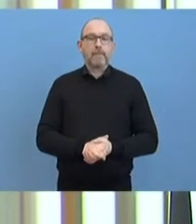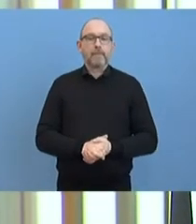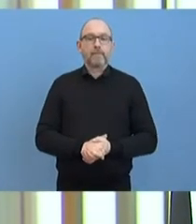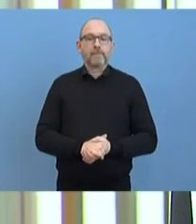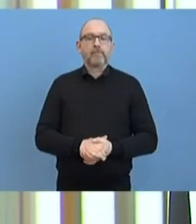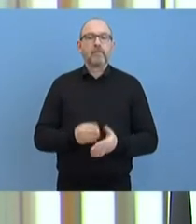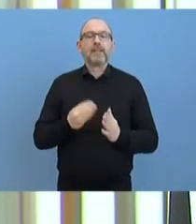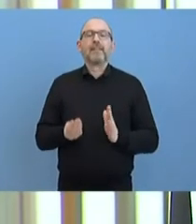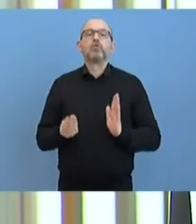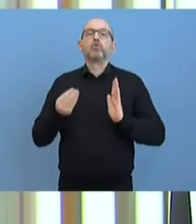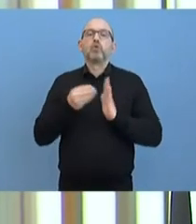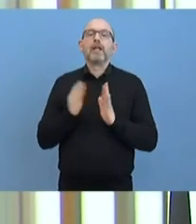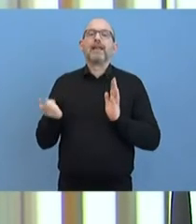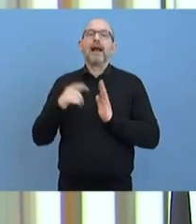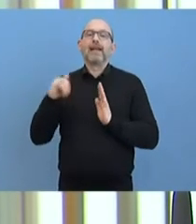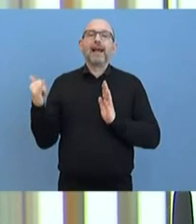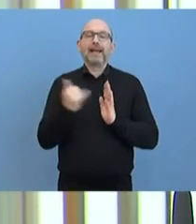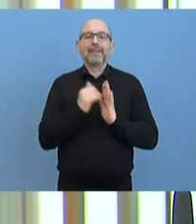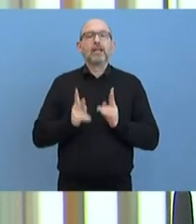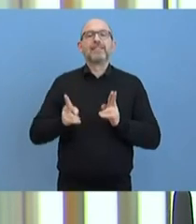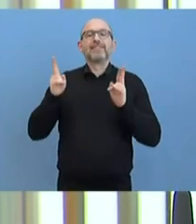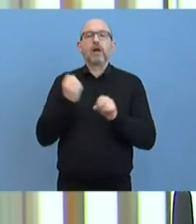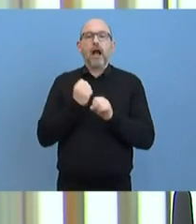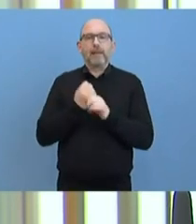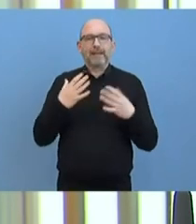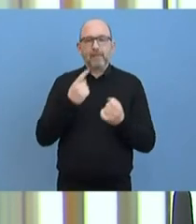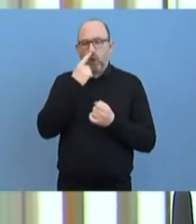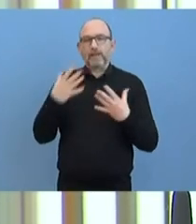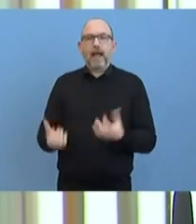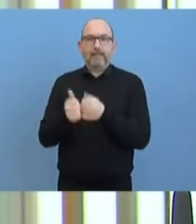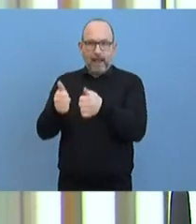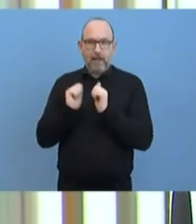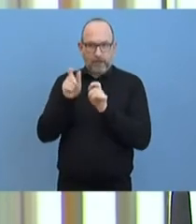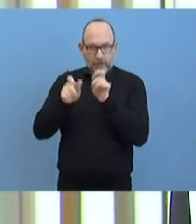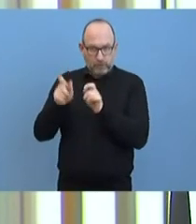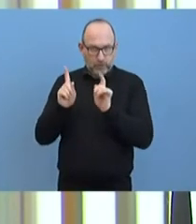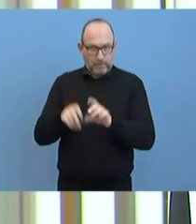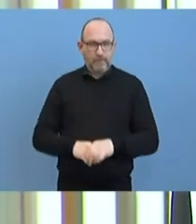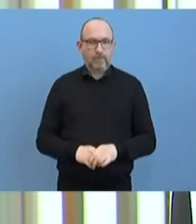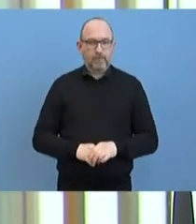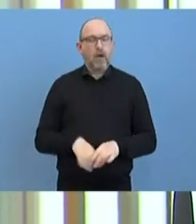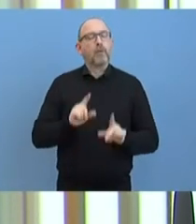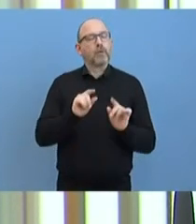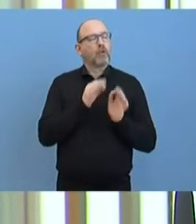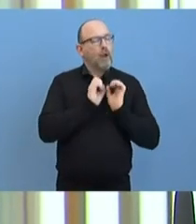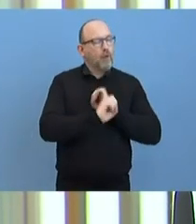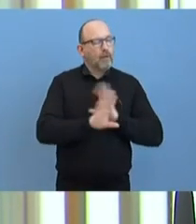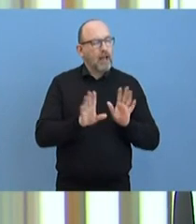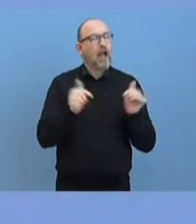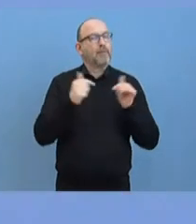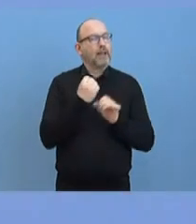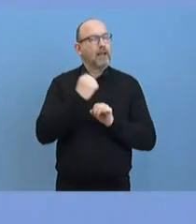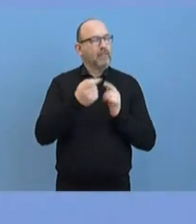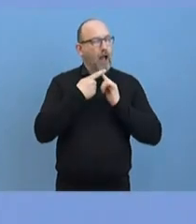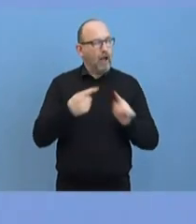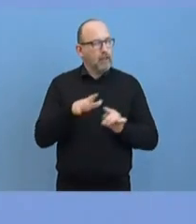Einreisebeschränkungen, gilt für Saisonarbeitnehmer und Erntehelfer. Das heißt nicht, also um das nochmal klarzustellen, für Pflegekräfte? Das wäre